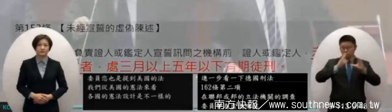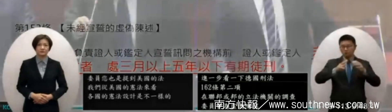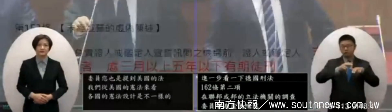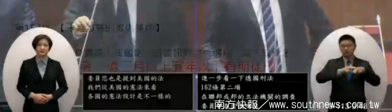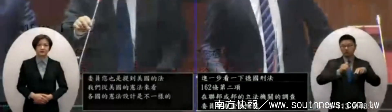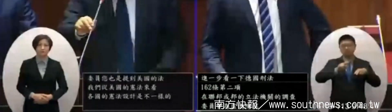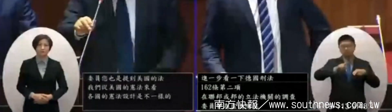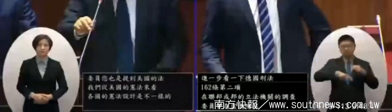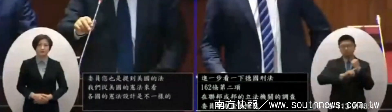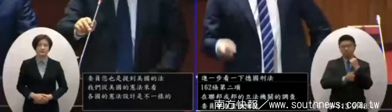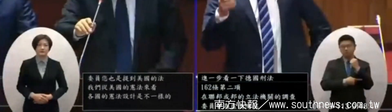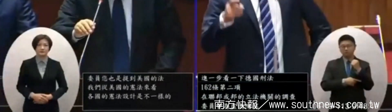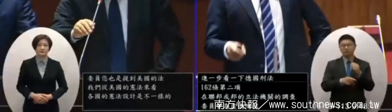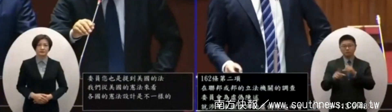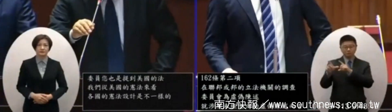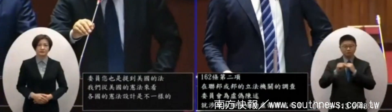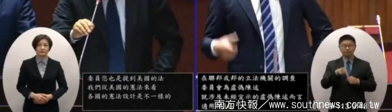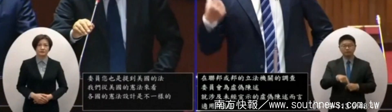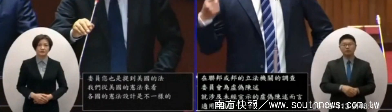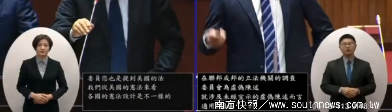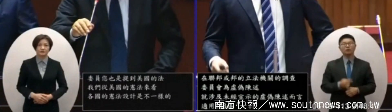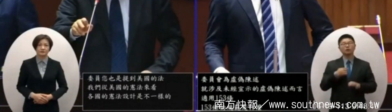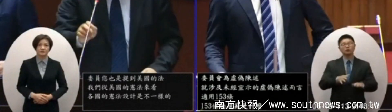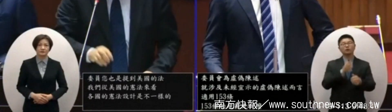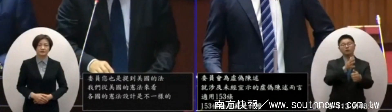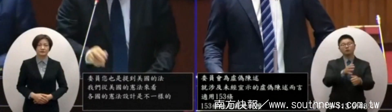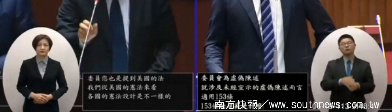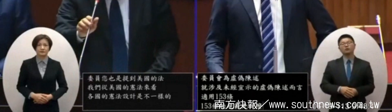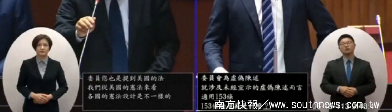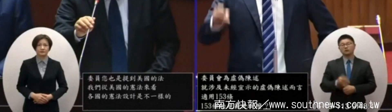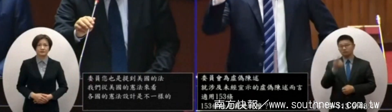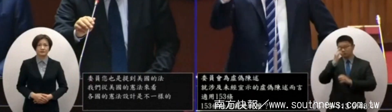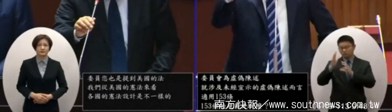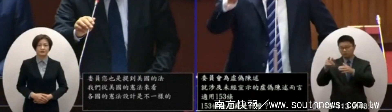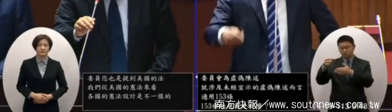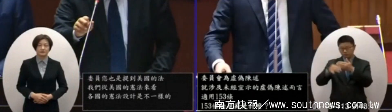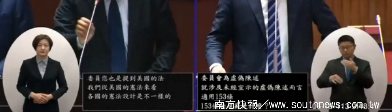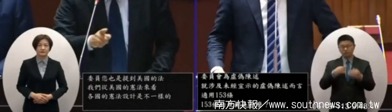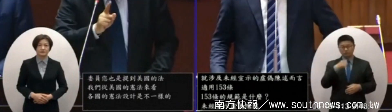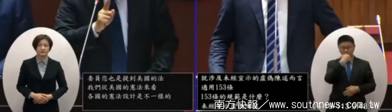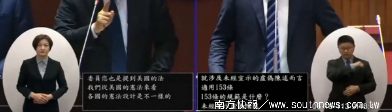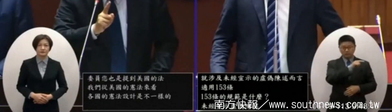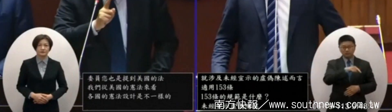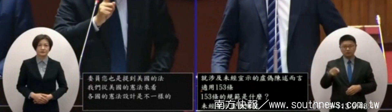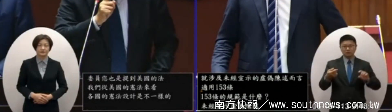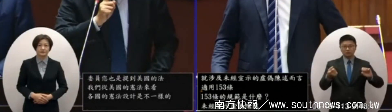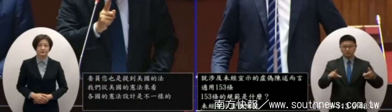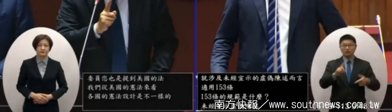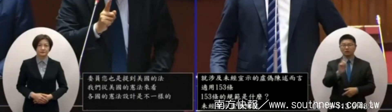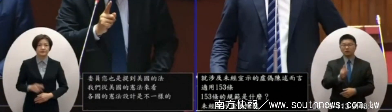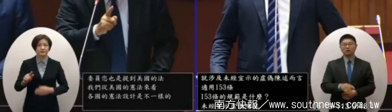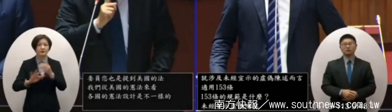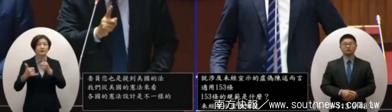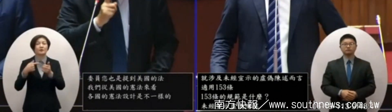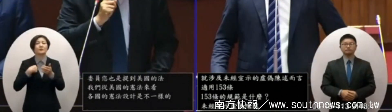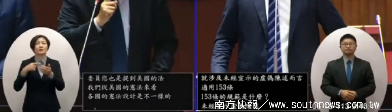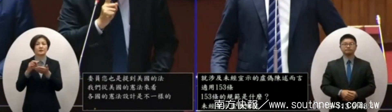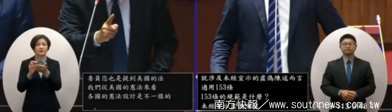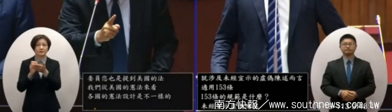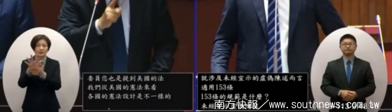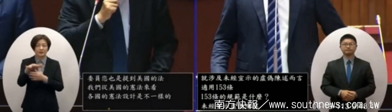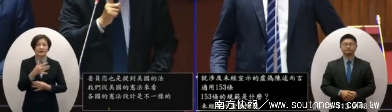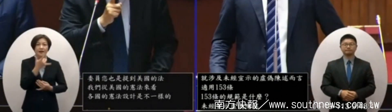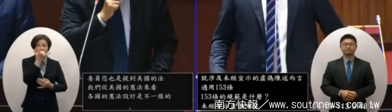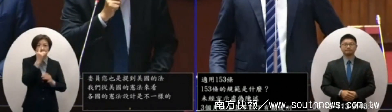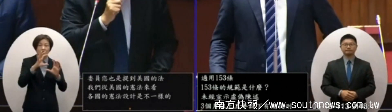來請教一下部長這樣的構成要件跟我們所通過的構成要件哪裡不一樣請說明各位委報告齁德國並